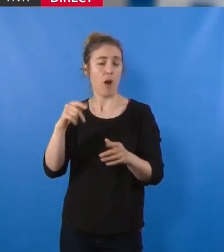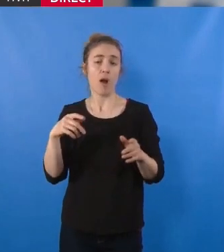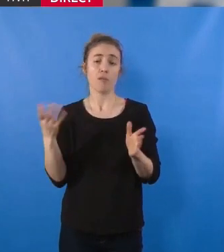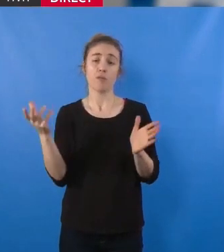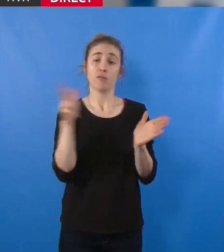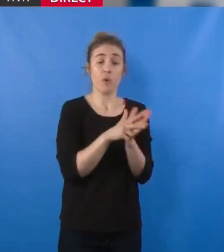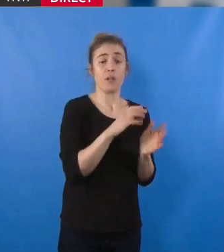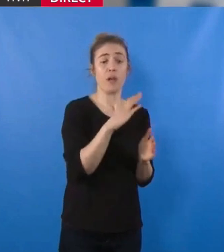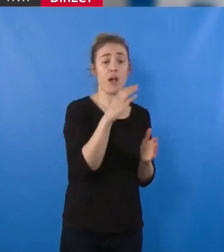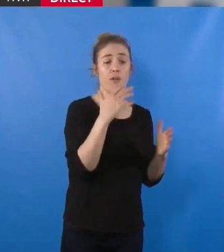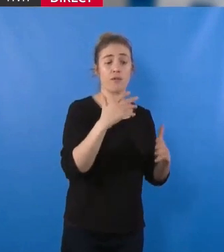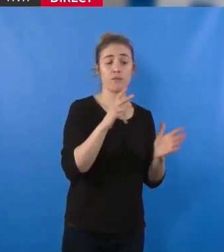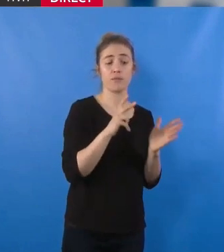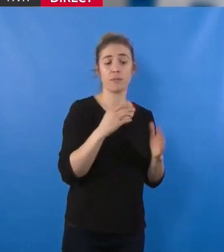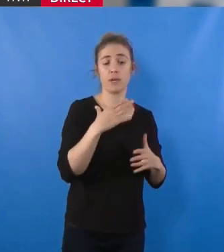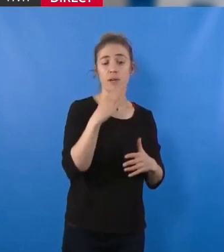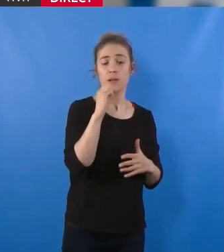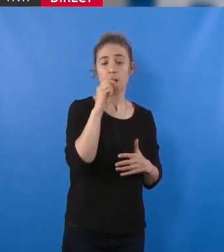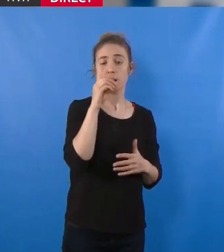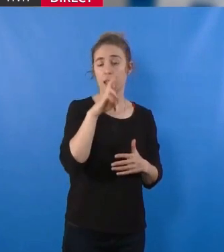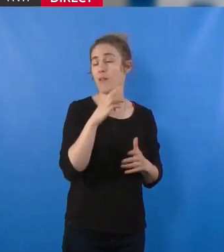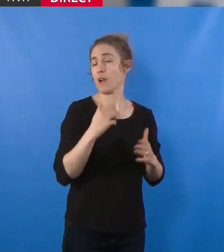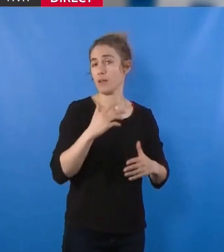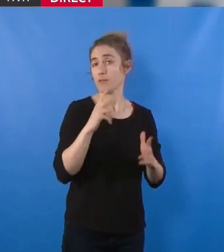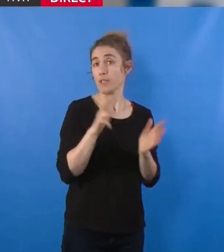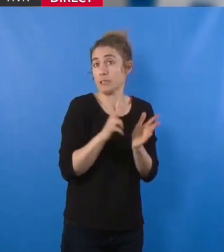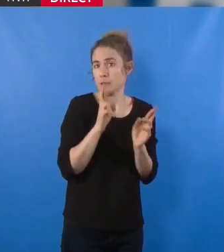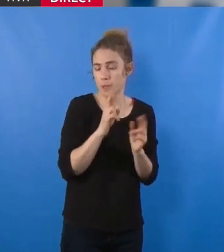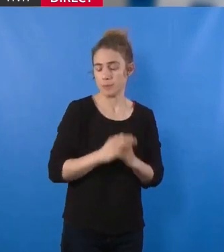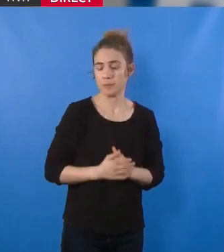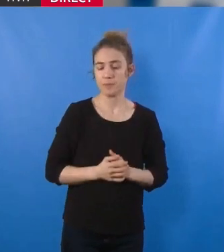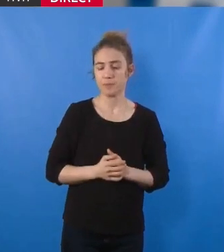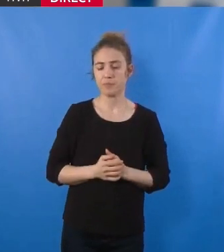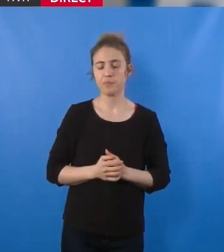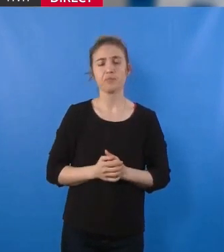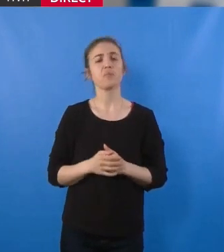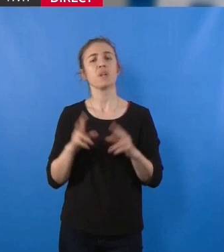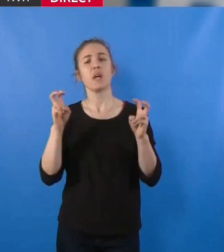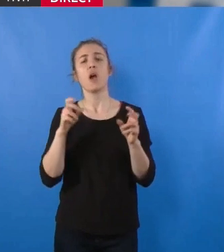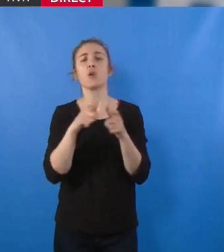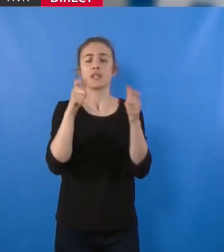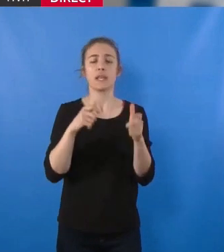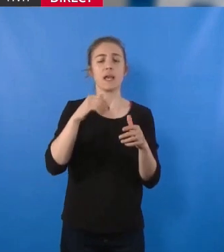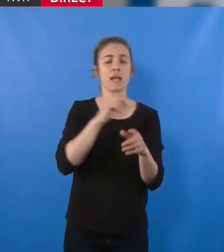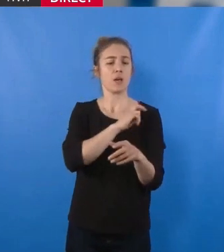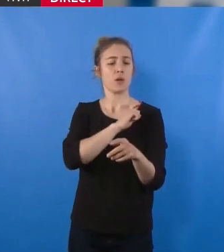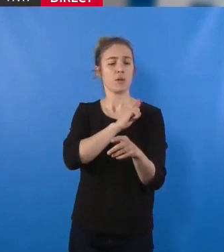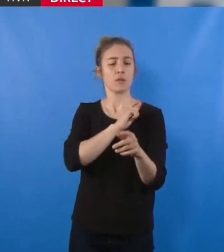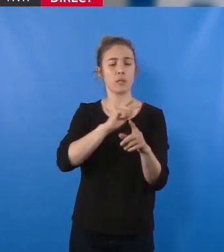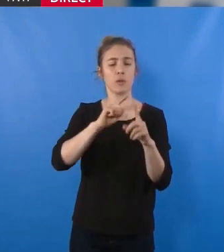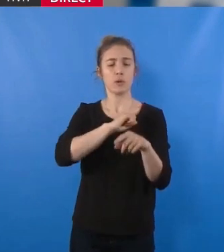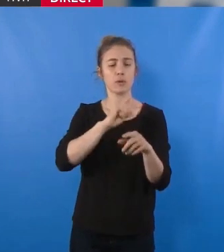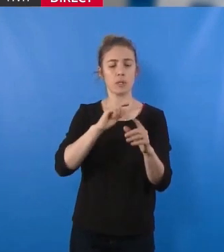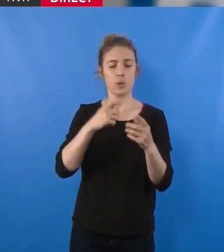délibération parce que les collectivités et les sociétés d'économie mixte, indispensables à l'intérêt général, sont des pièces maîtresses à leur échelle